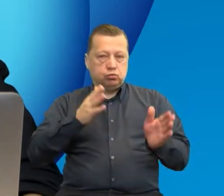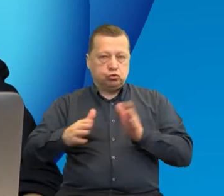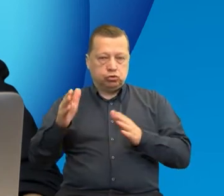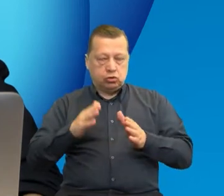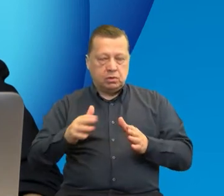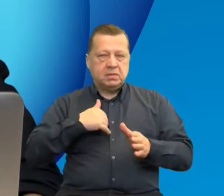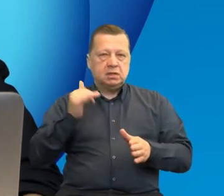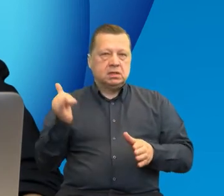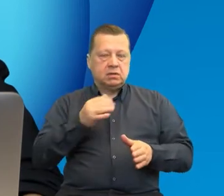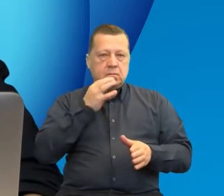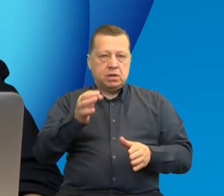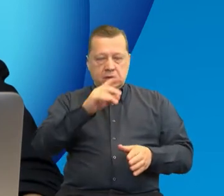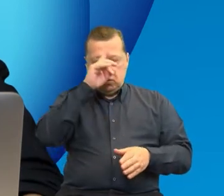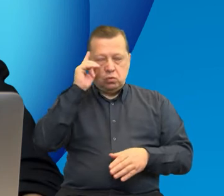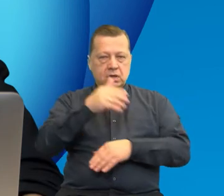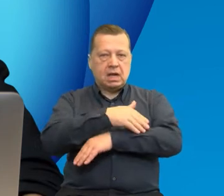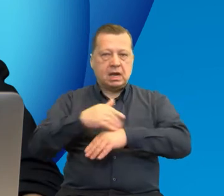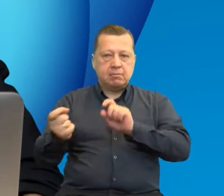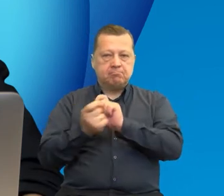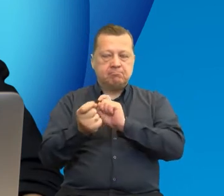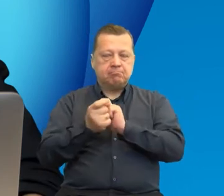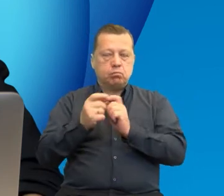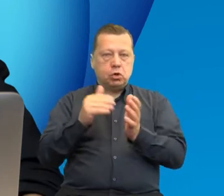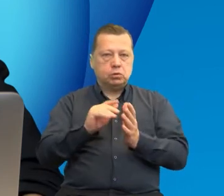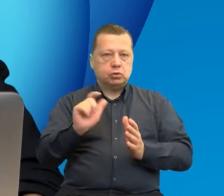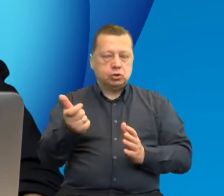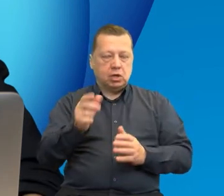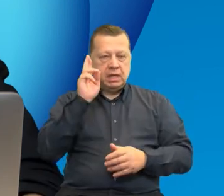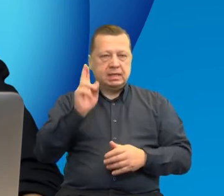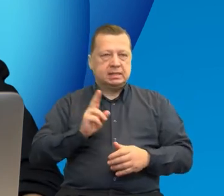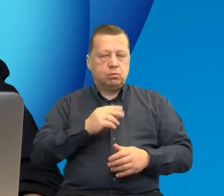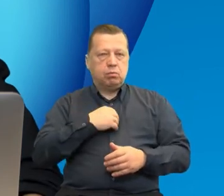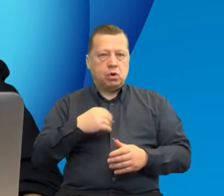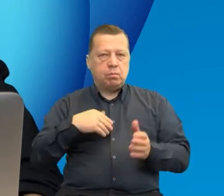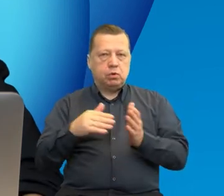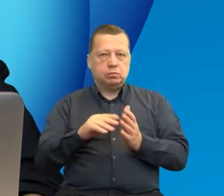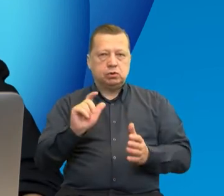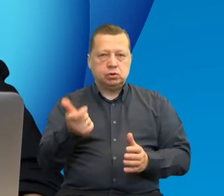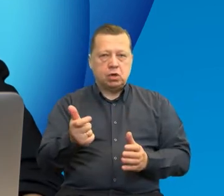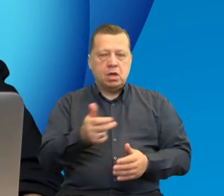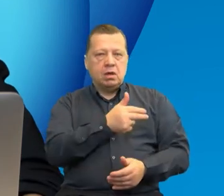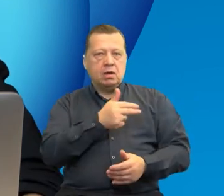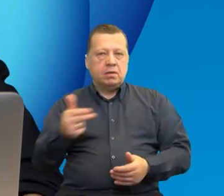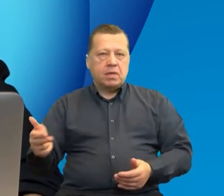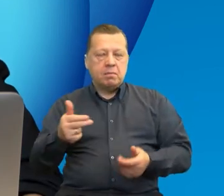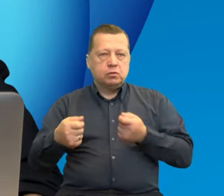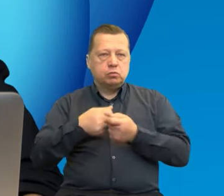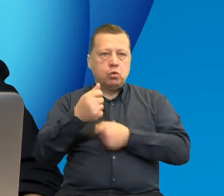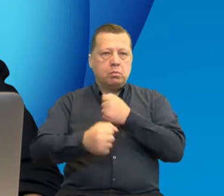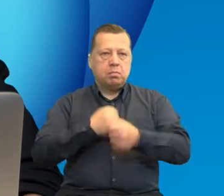Co jest potrzebne mieszkańcom pogranicza? Co jest potrzebne instytucjom polskim? W jakich tematach mogą